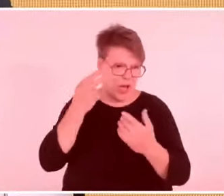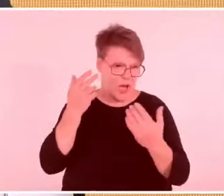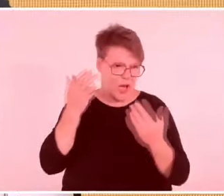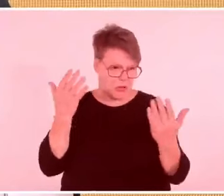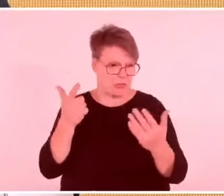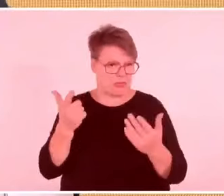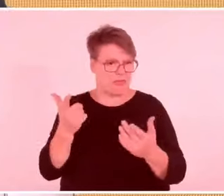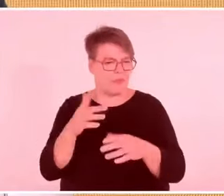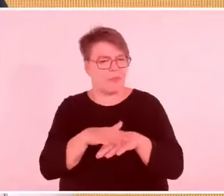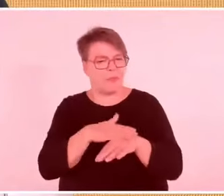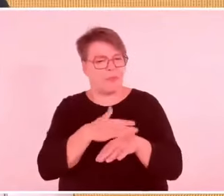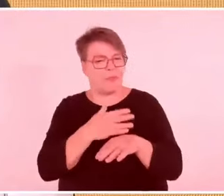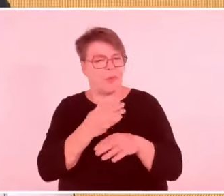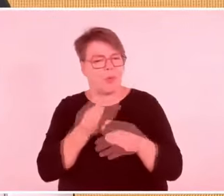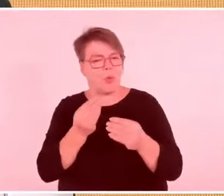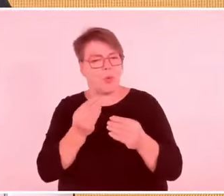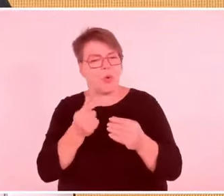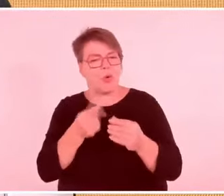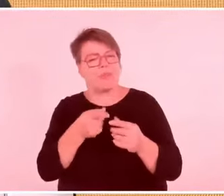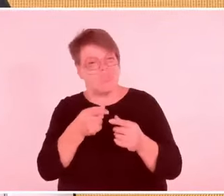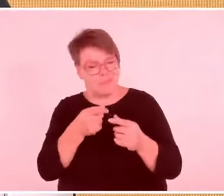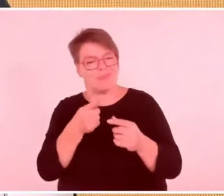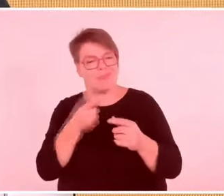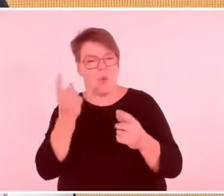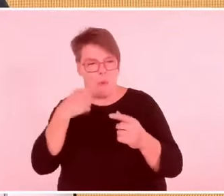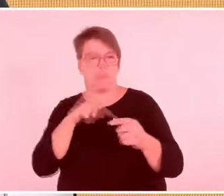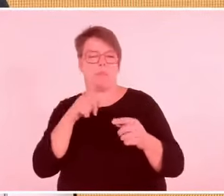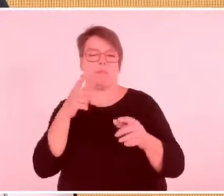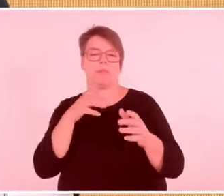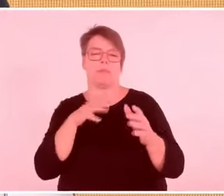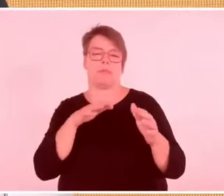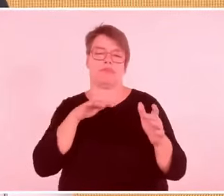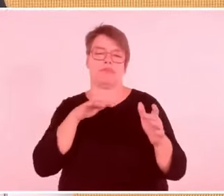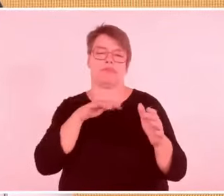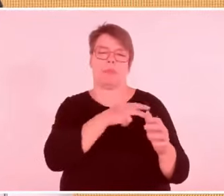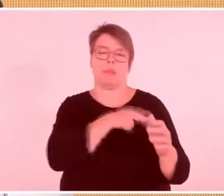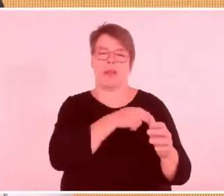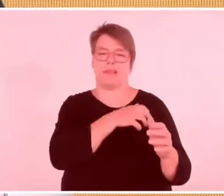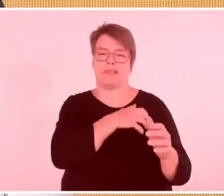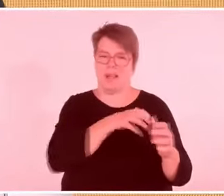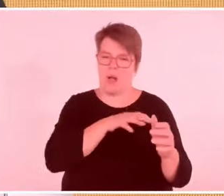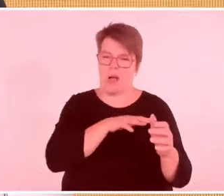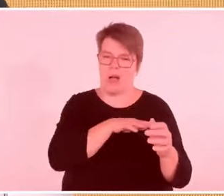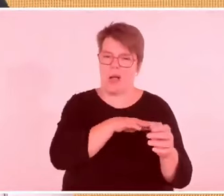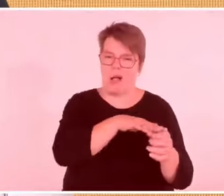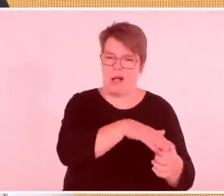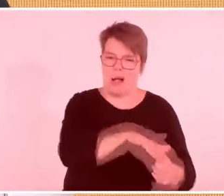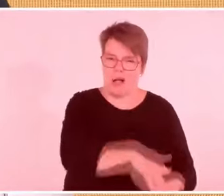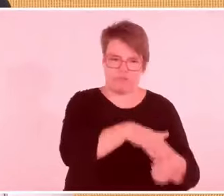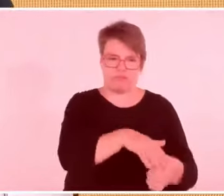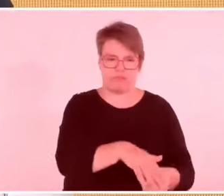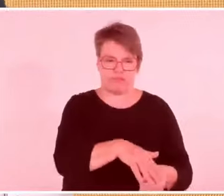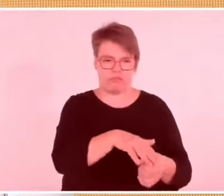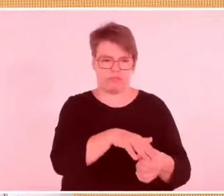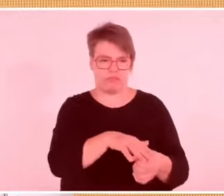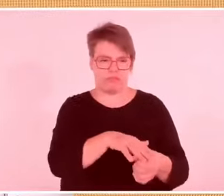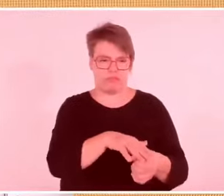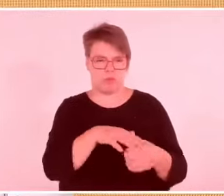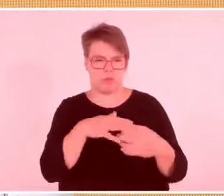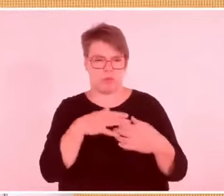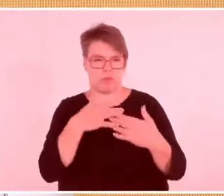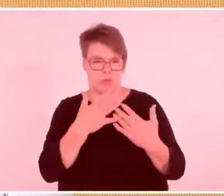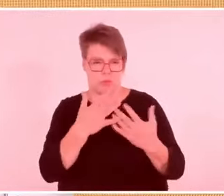Warum sage ich das hier in Frankfurt auf der Buchmesse? Weil es nur die Lektüre von Büchern